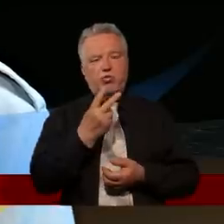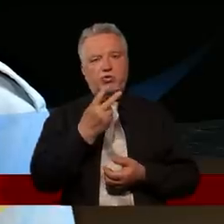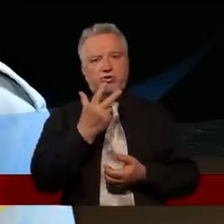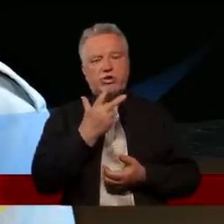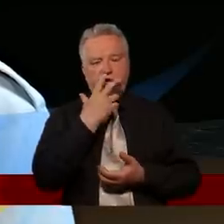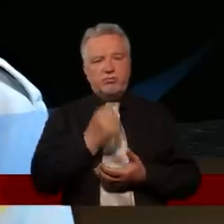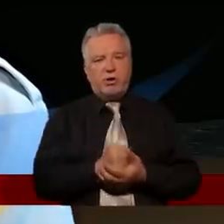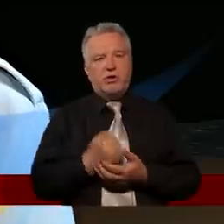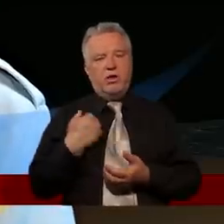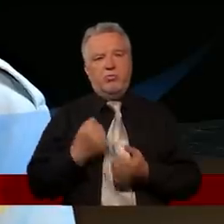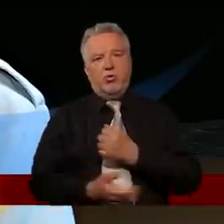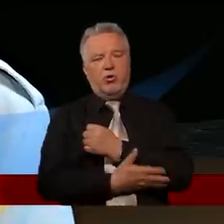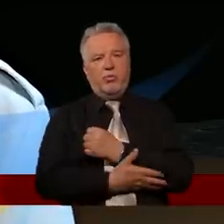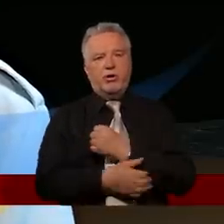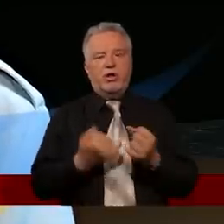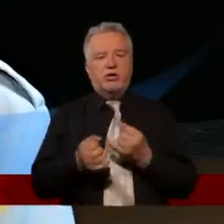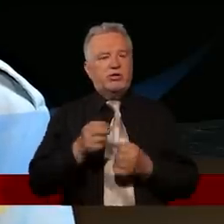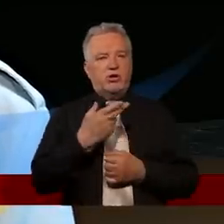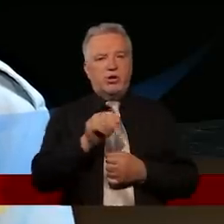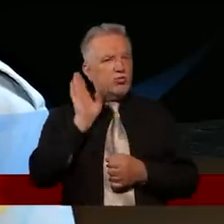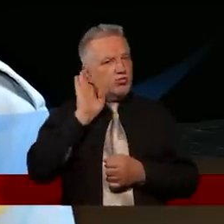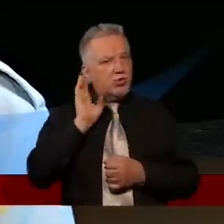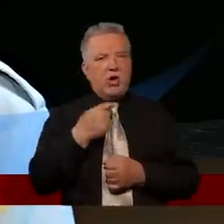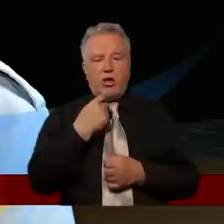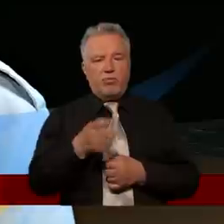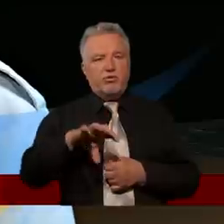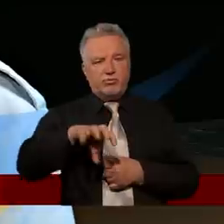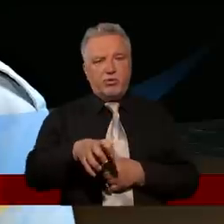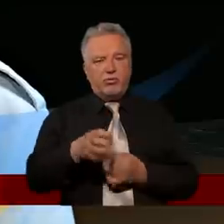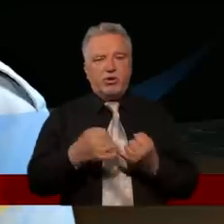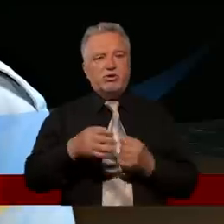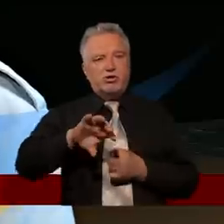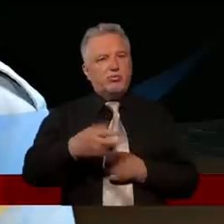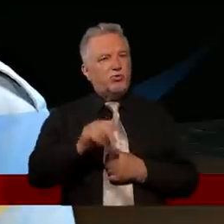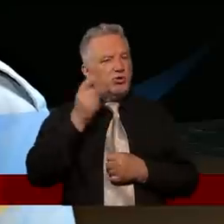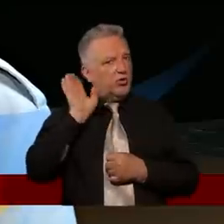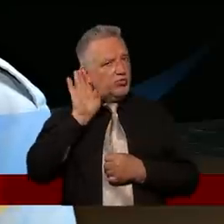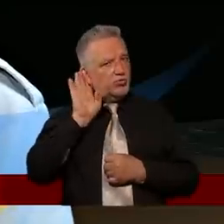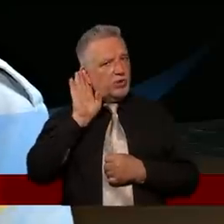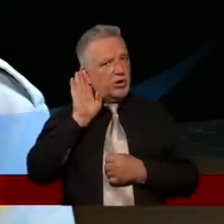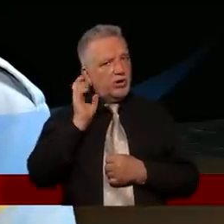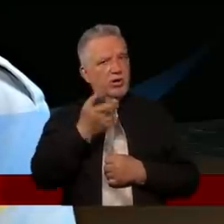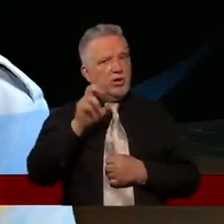każda sprawa. A jeśli by ich nie usłuchał, powiedz zborowi. A jeśli by zboru nie usłuchał,